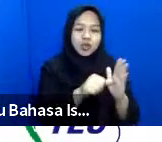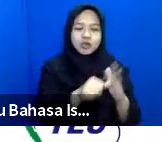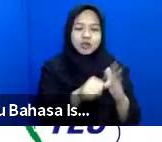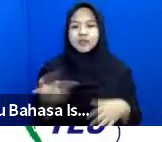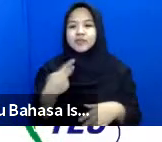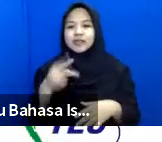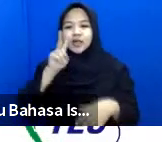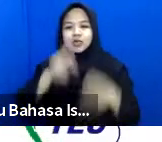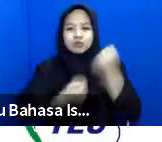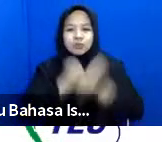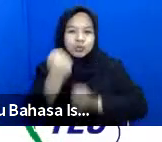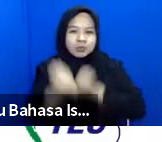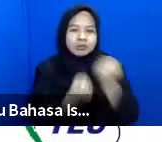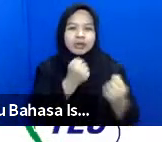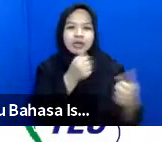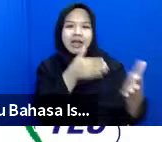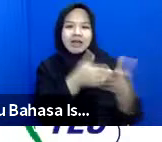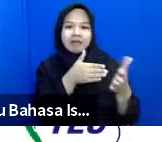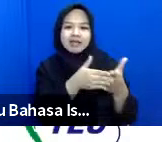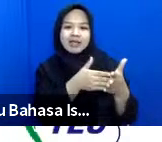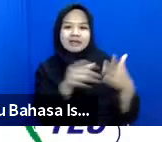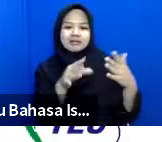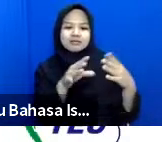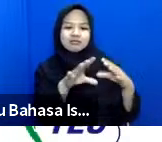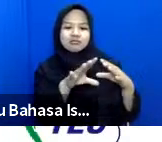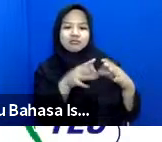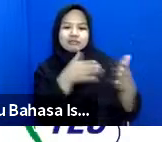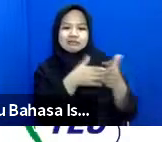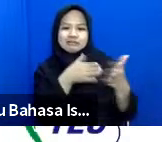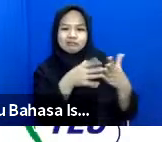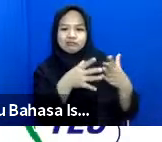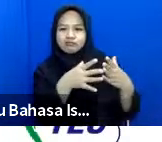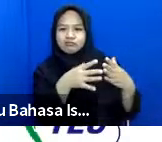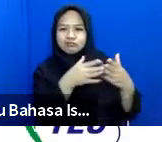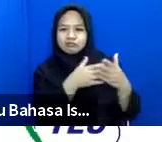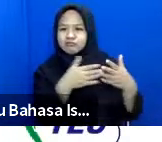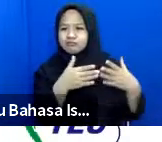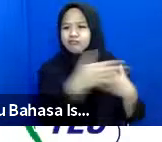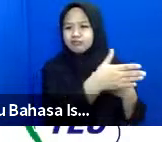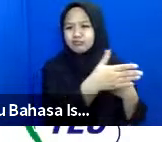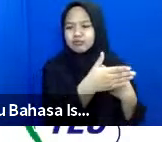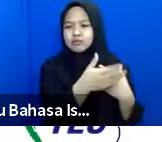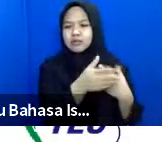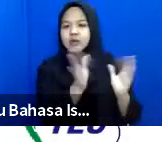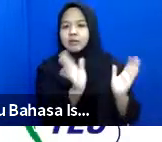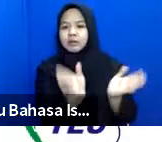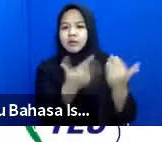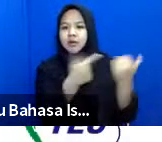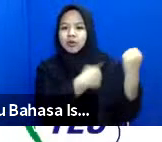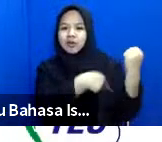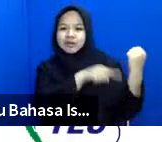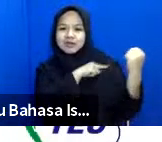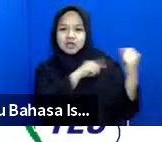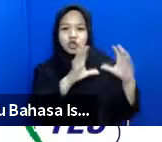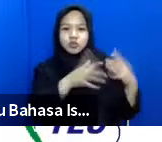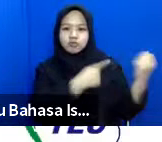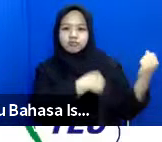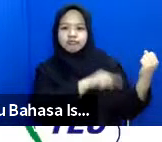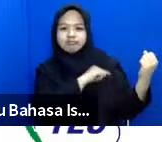kita harus berupaya menghilangkan hambatan inklusi dan juga pastinya membangun kapasitas kelompok